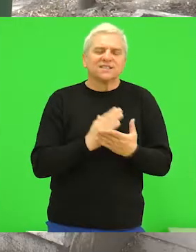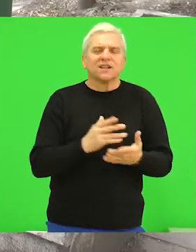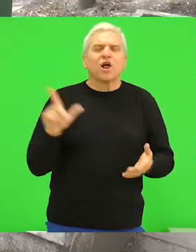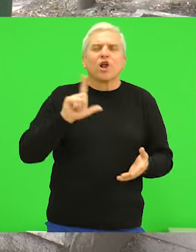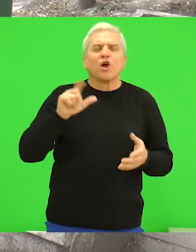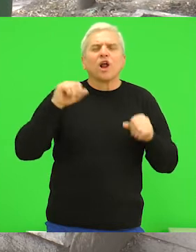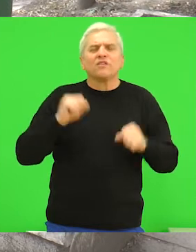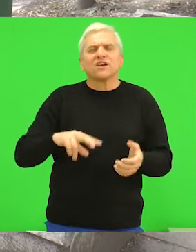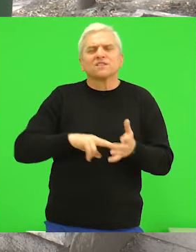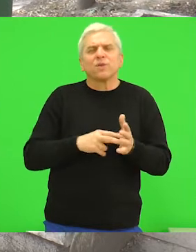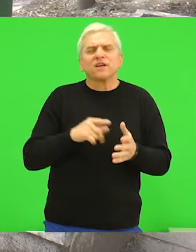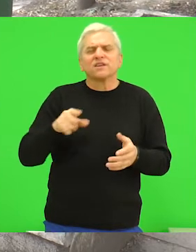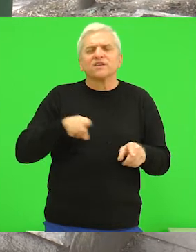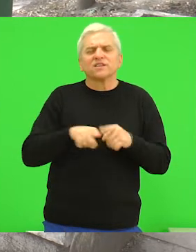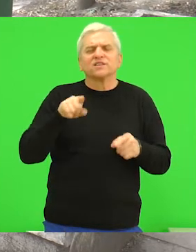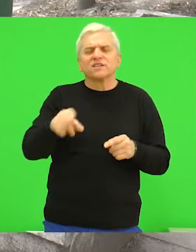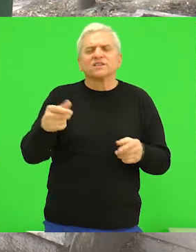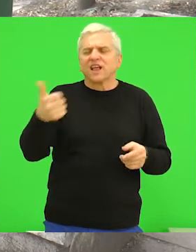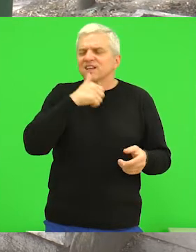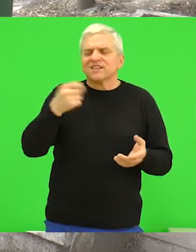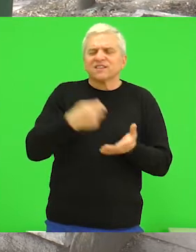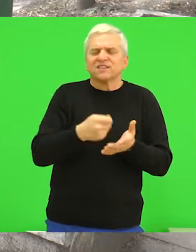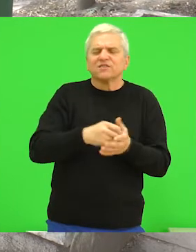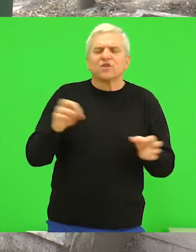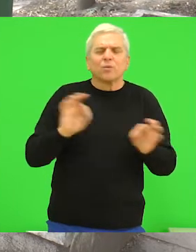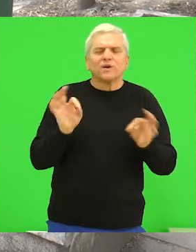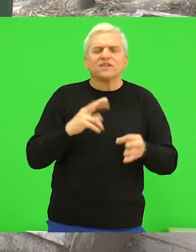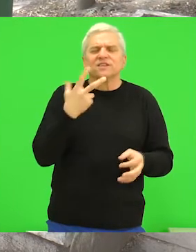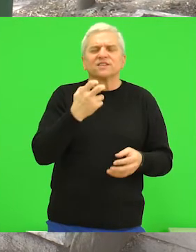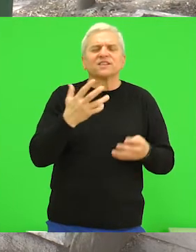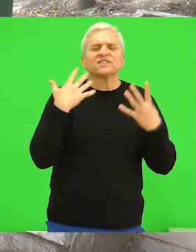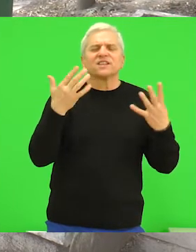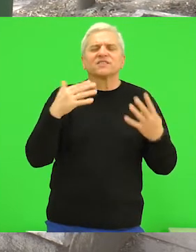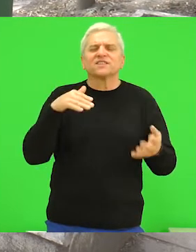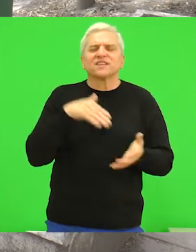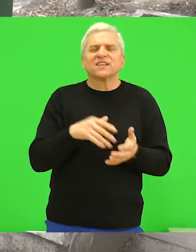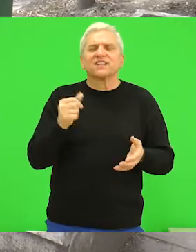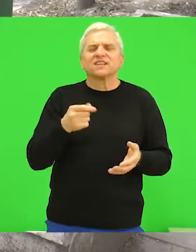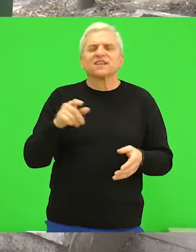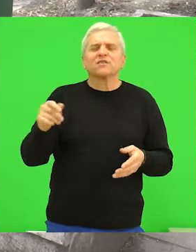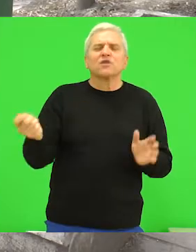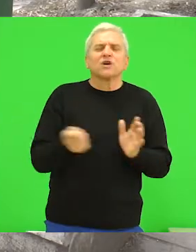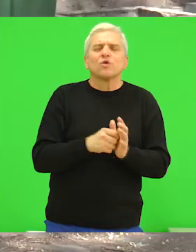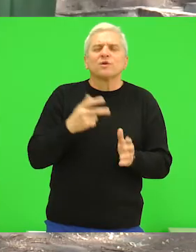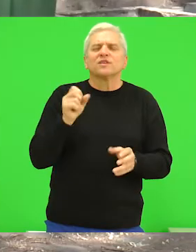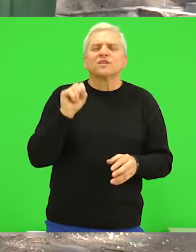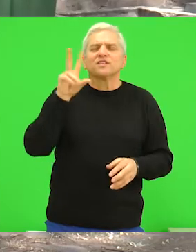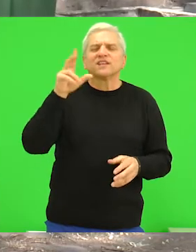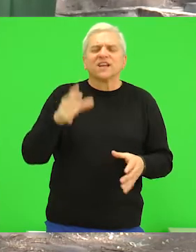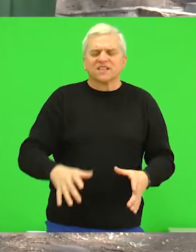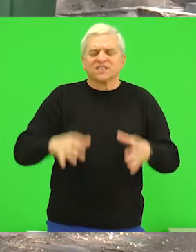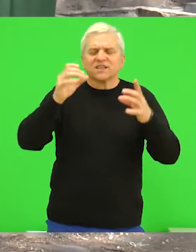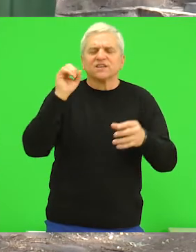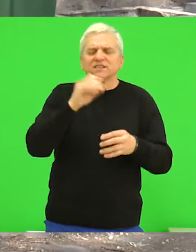Lokalna samouprava planira da od iste naknade izdvoji 390.000 dinara za nabavku 13